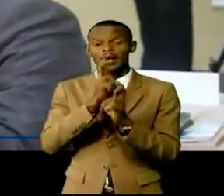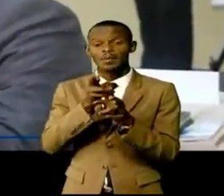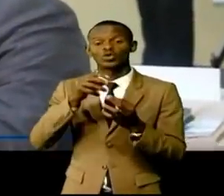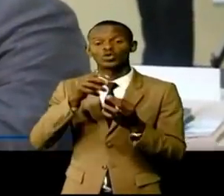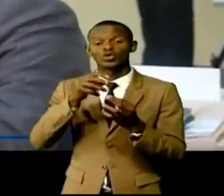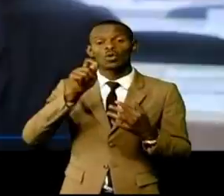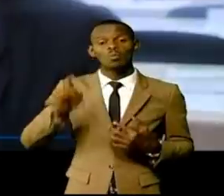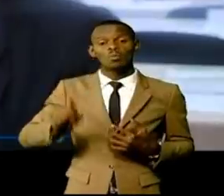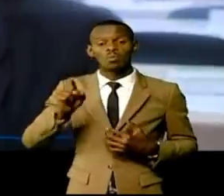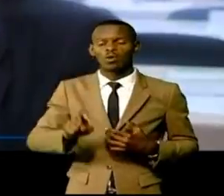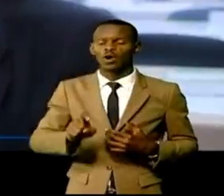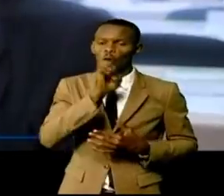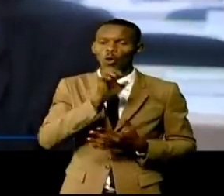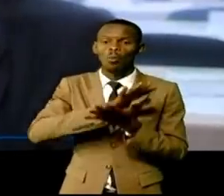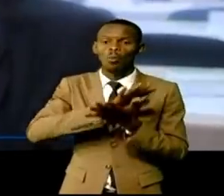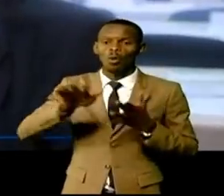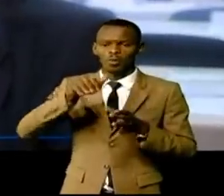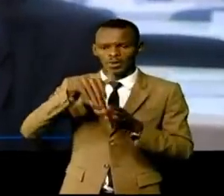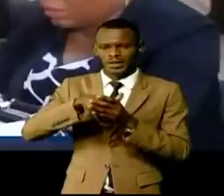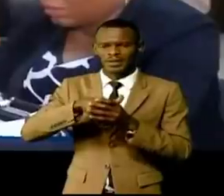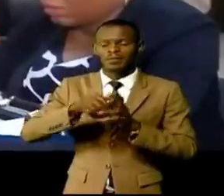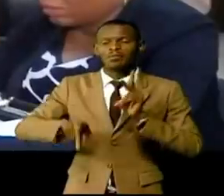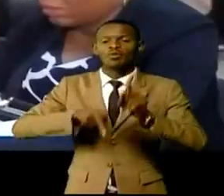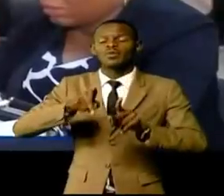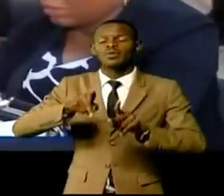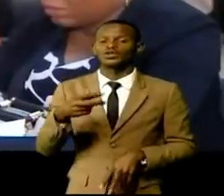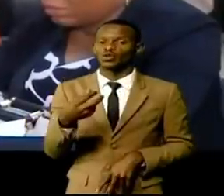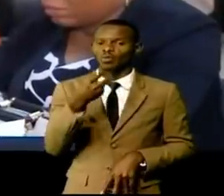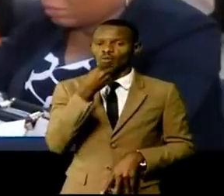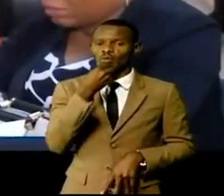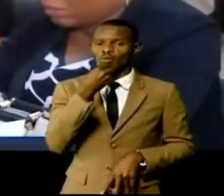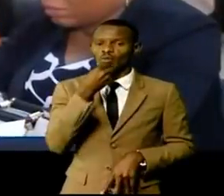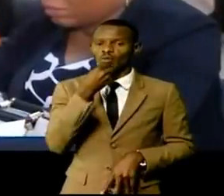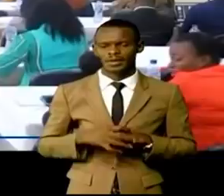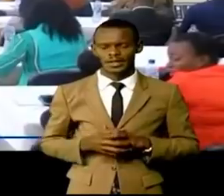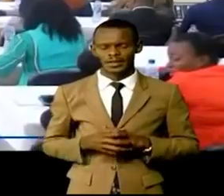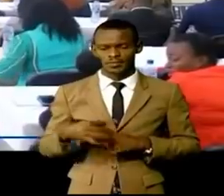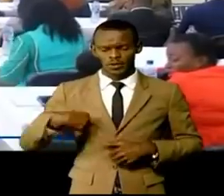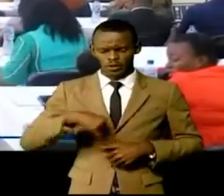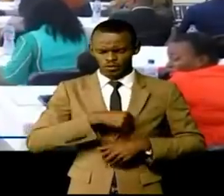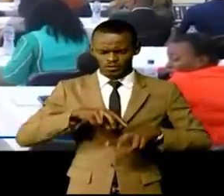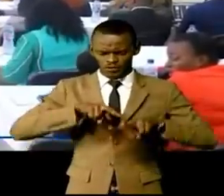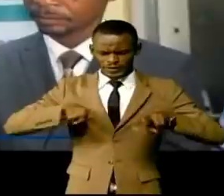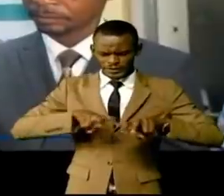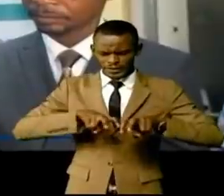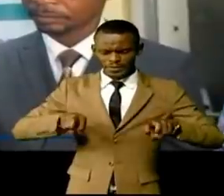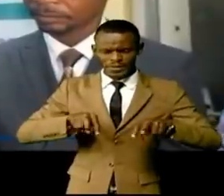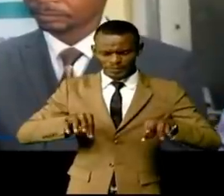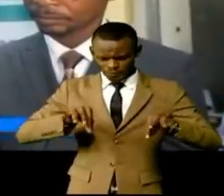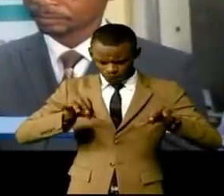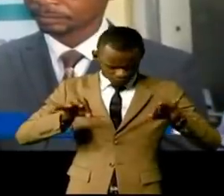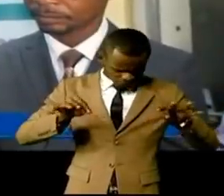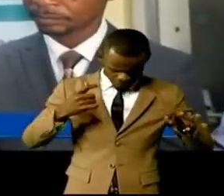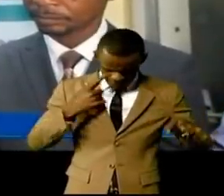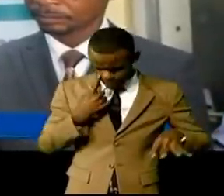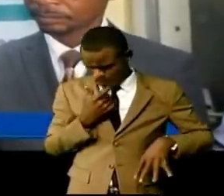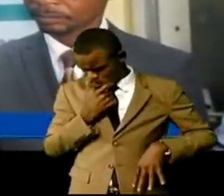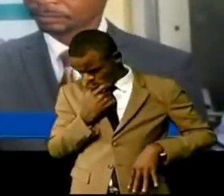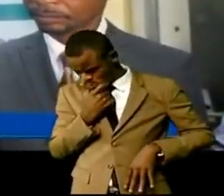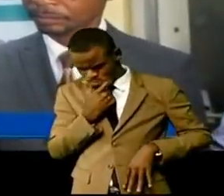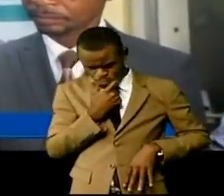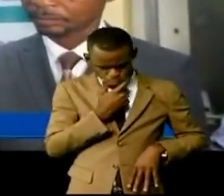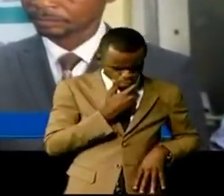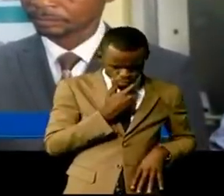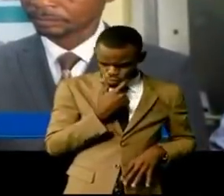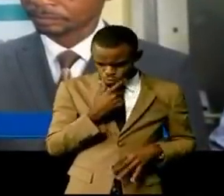des habitants de Moujimaï en particulier. Nous allons mener les études géophysiques pour l'ensemble du pays. C'est là, résorbera un peu le retard pour